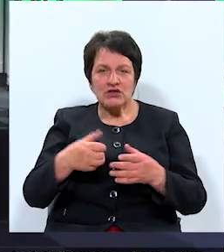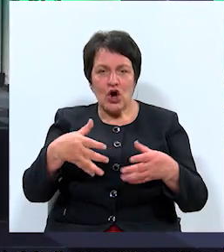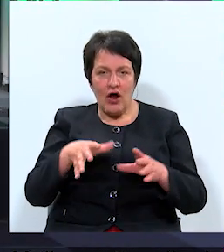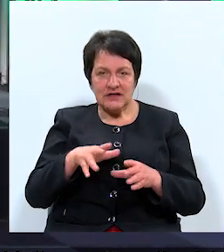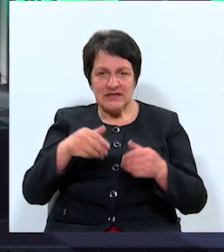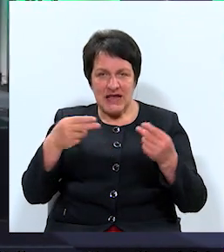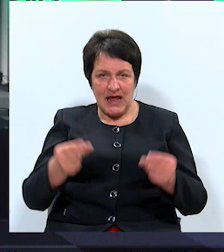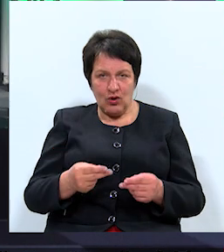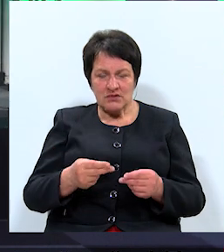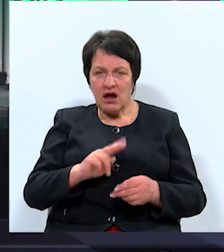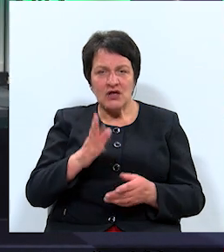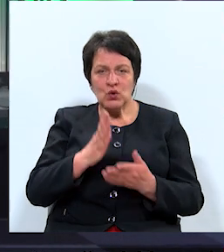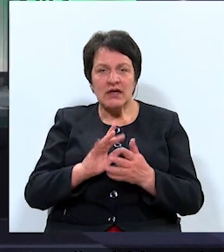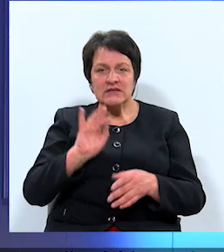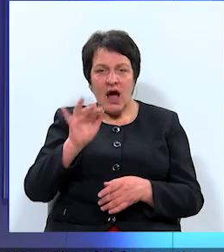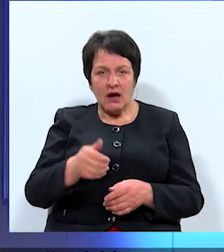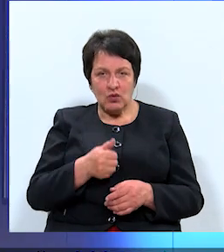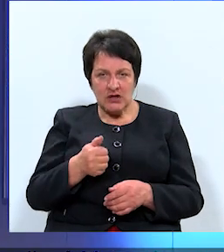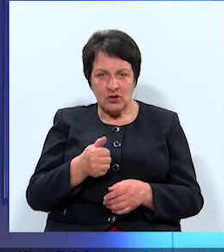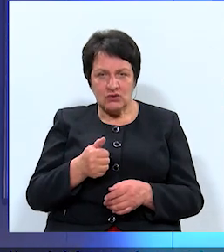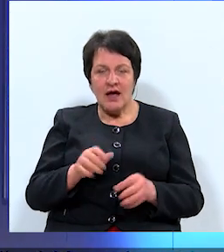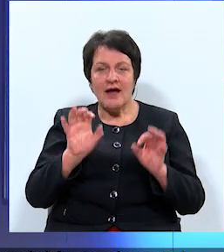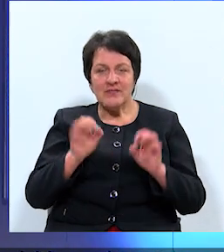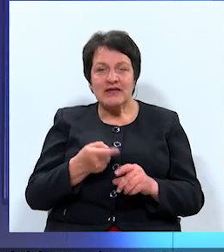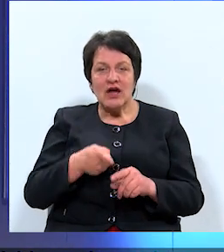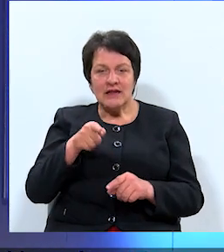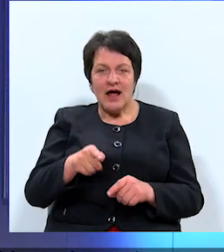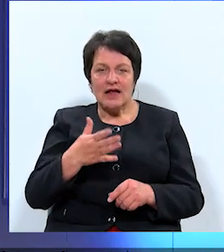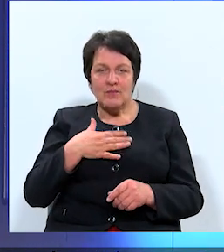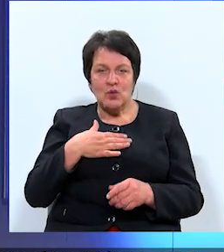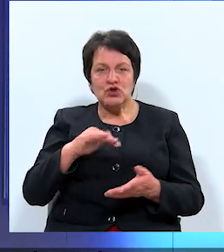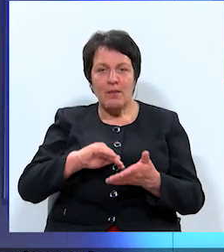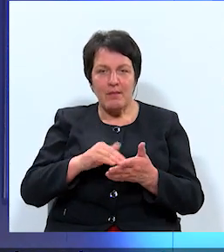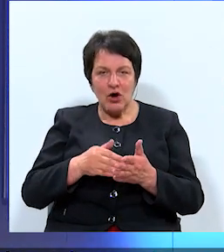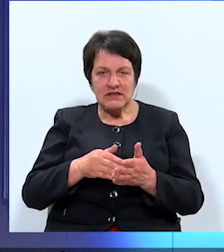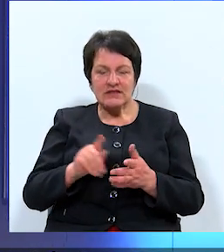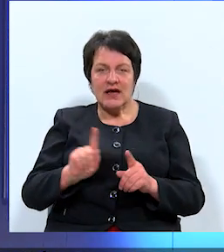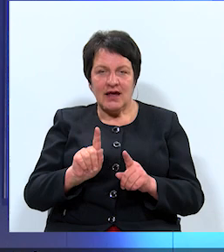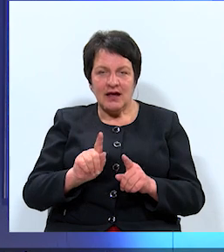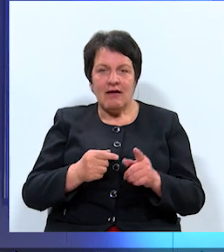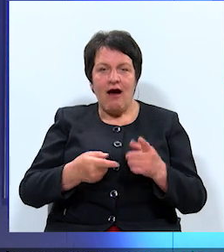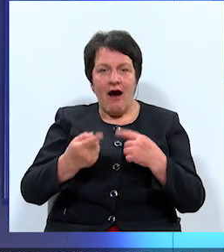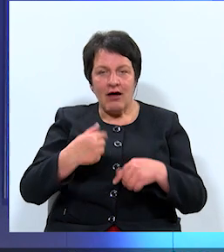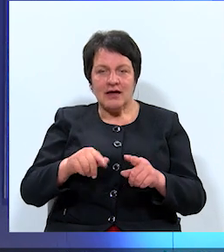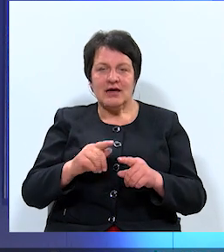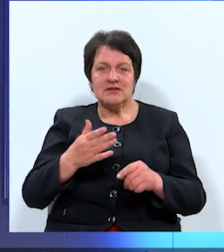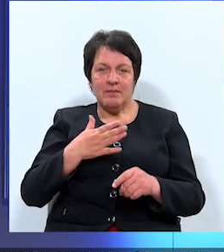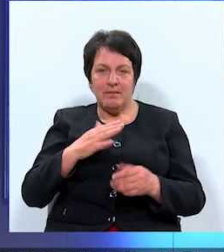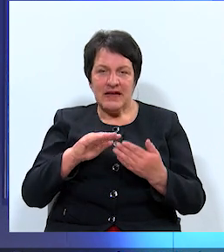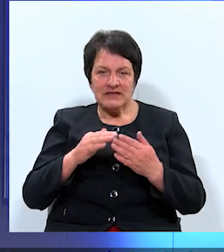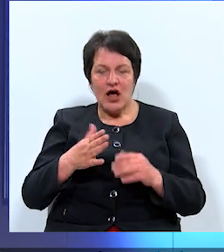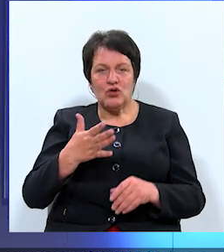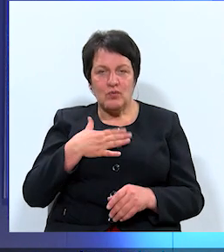kas tad notiks nākamās četru gadus? Tieši tādēļ mūsu pozīcija ir atgriezt pilsētu mūsu